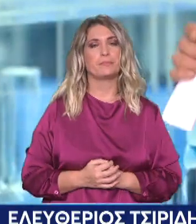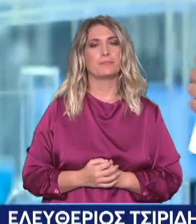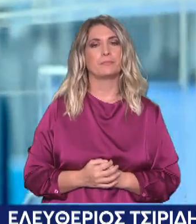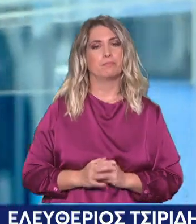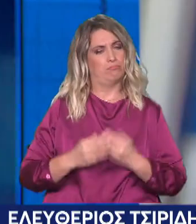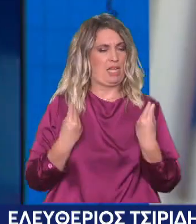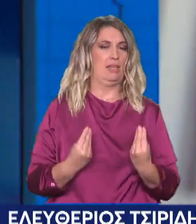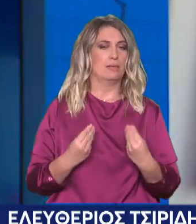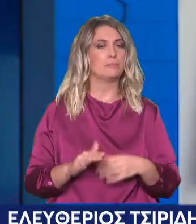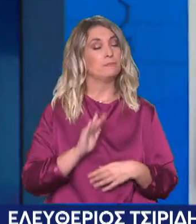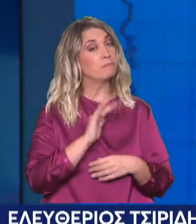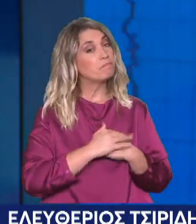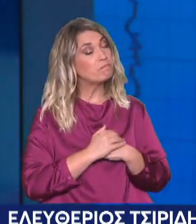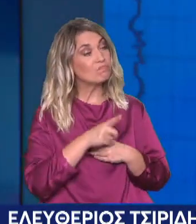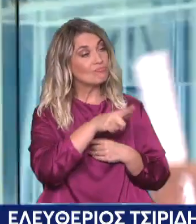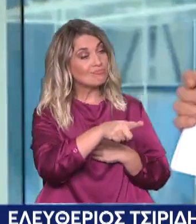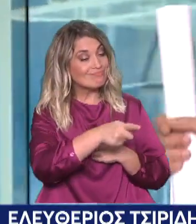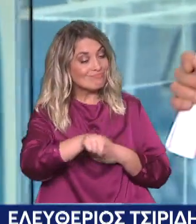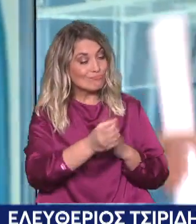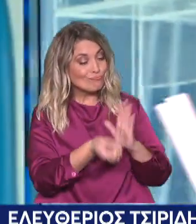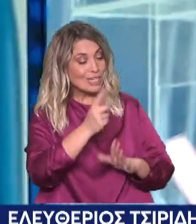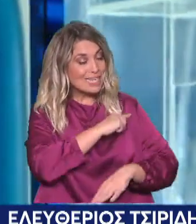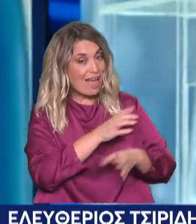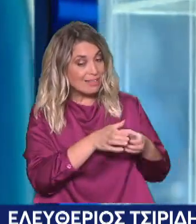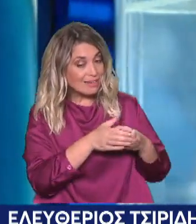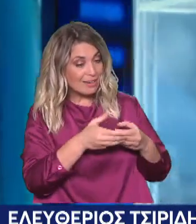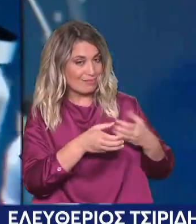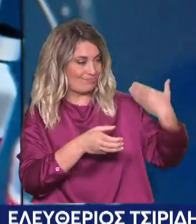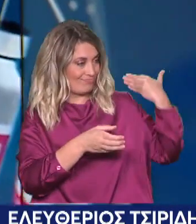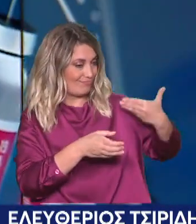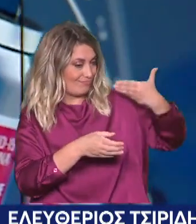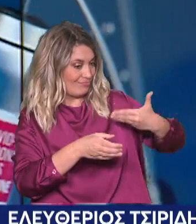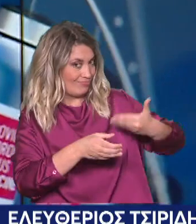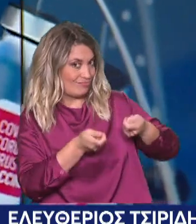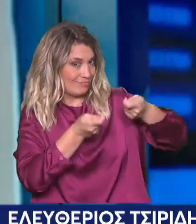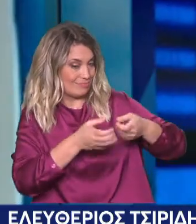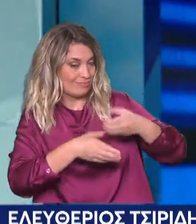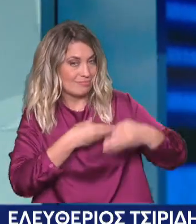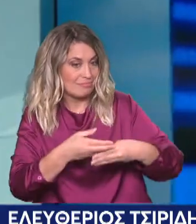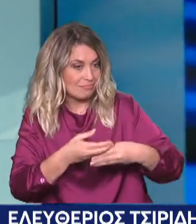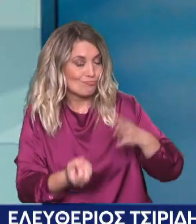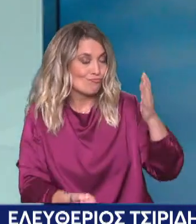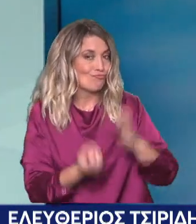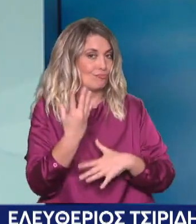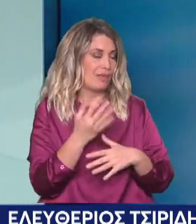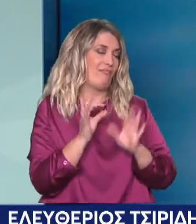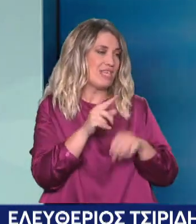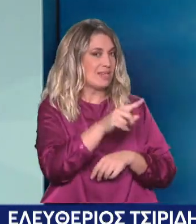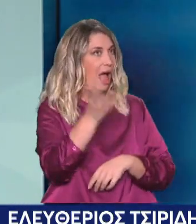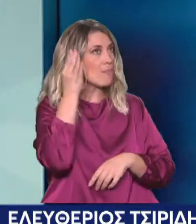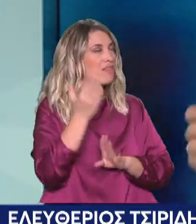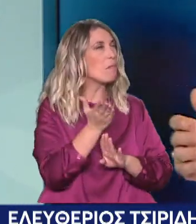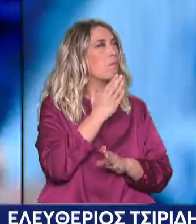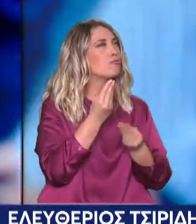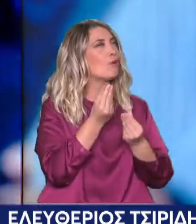ίσως κάποτε αποδειχθεί η πιο πλήρης γενιά γιατρών και διχειρουργών. Ξεκινήσατε με άλλες μεθόδους, τις πιο παραδοσιακές, και